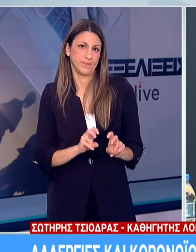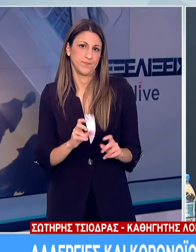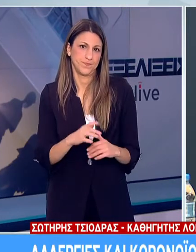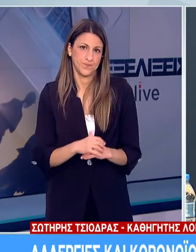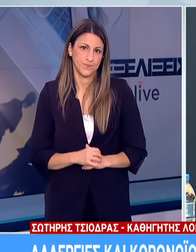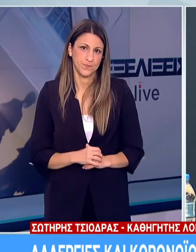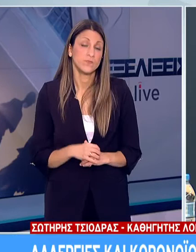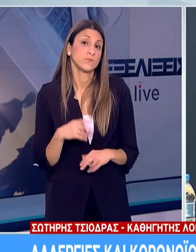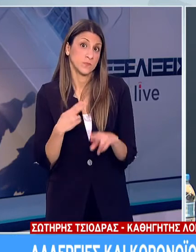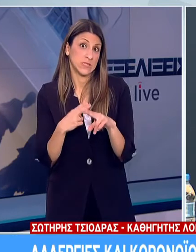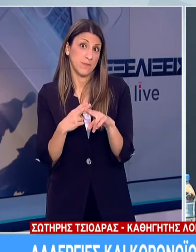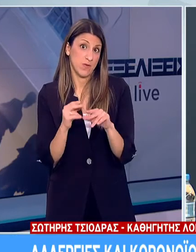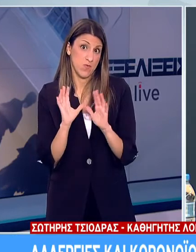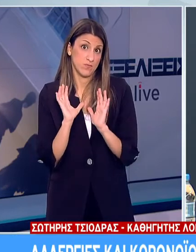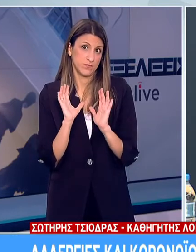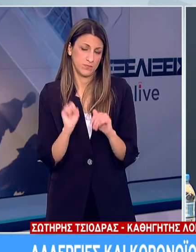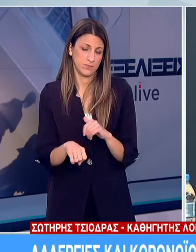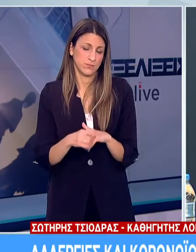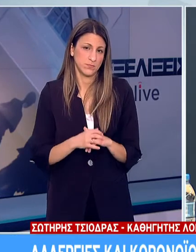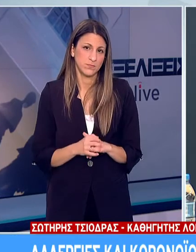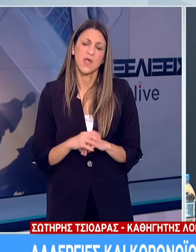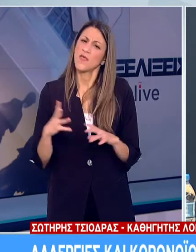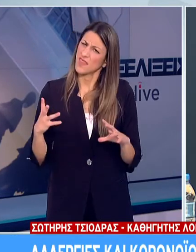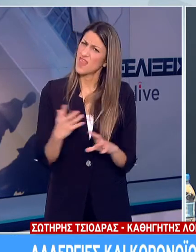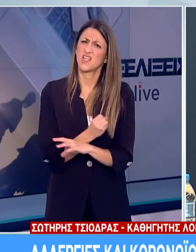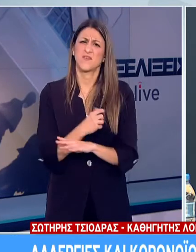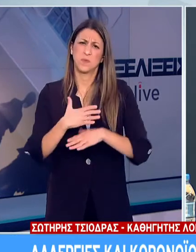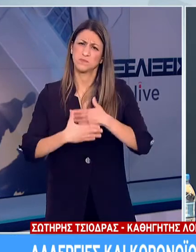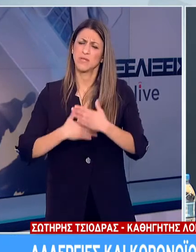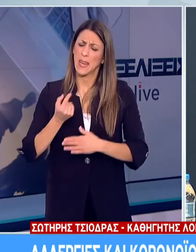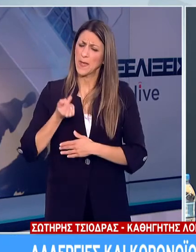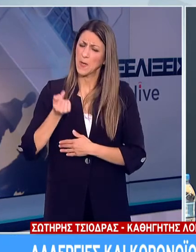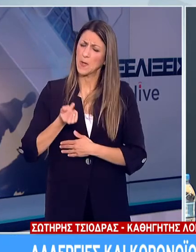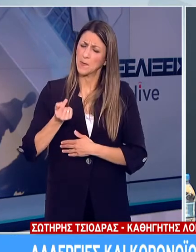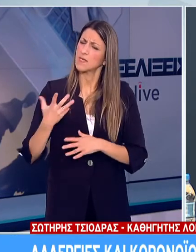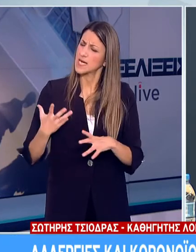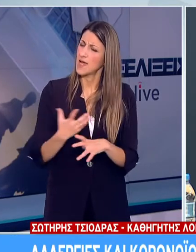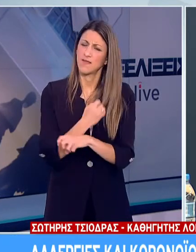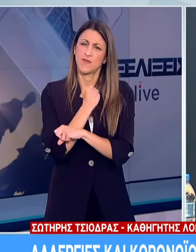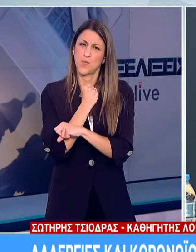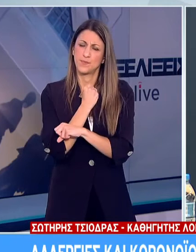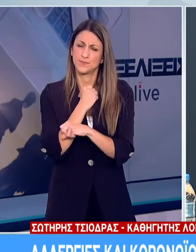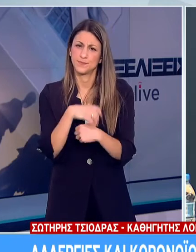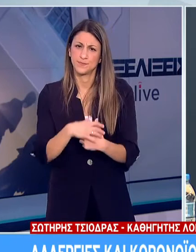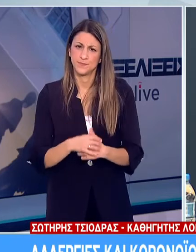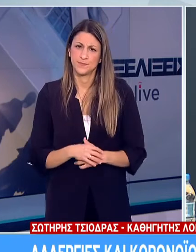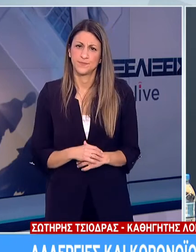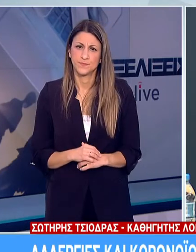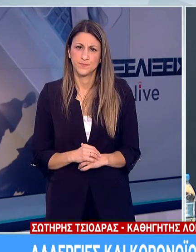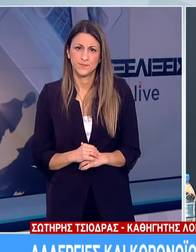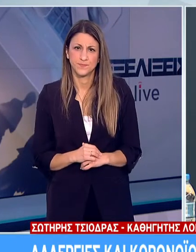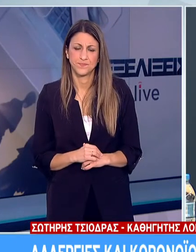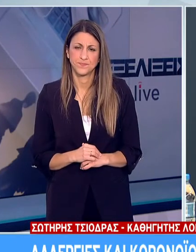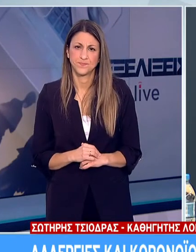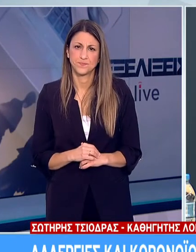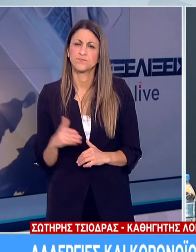Είναι μια σημαντική κατάσταση. Θα την ξεπεράσουμε κι αυτή σιγά-σιγά μαζί με την όλη προσπάθεια που κάνουμε για τον